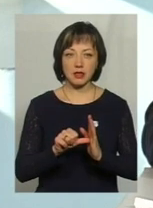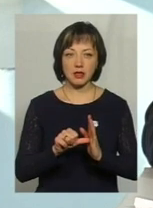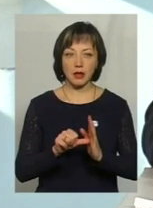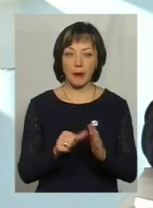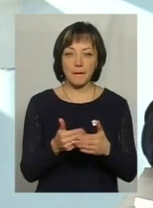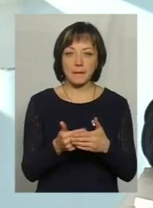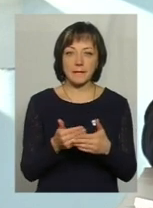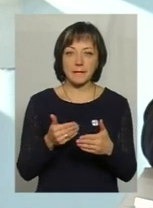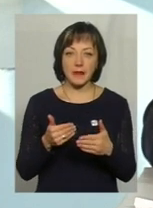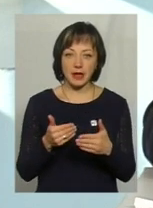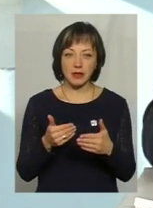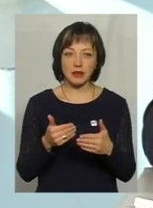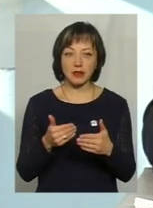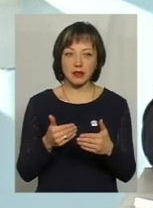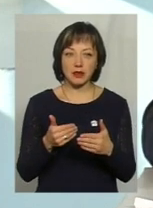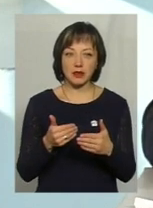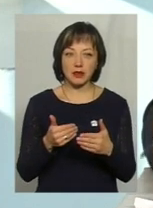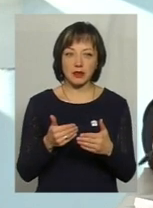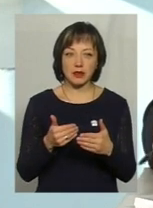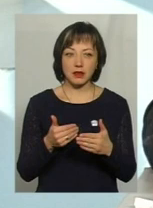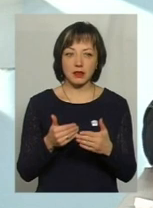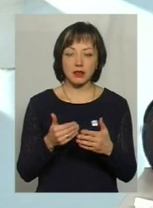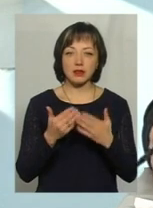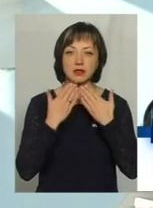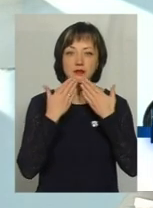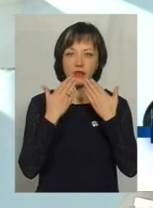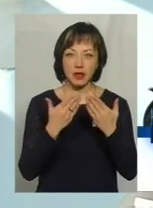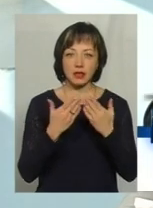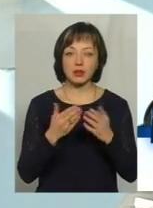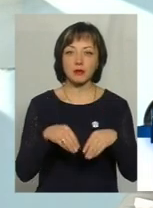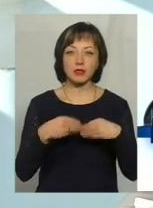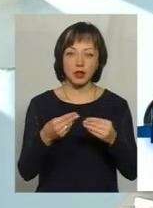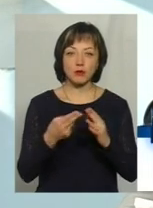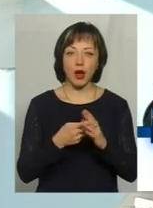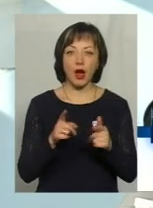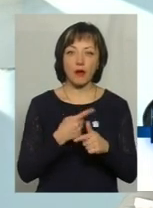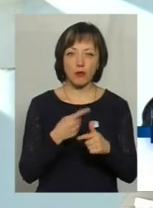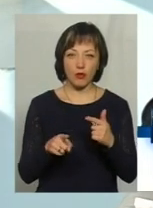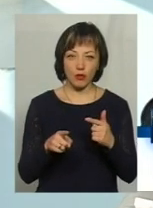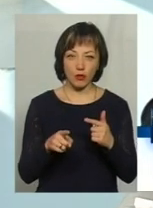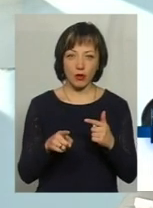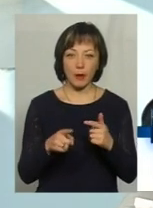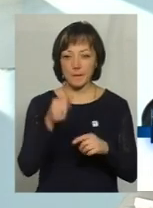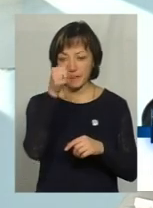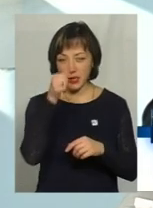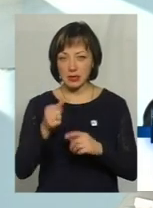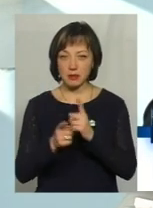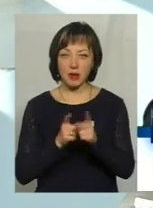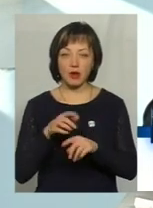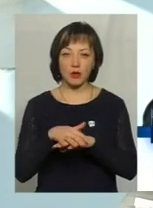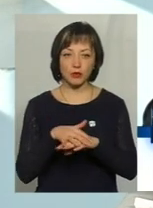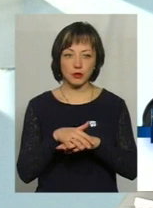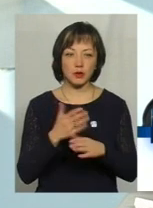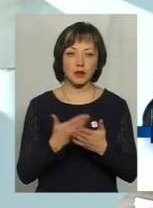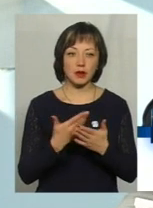місяцю зверненню за принашенням субсидій. Або ж місяцю перерахунку, так? Так. Якщо,